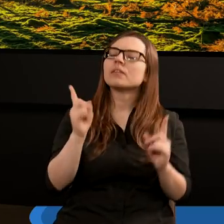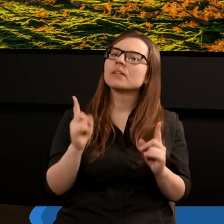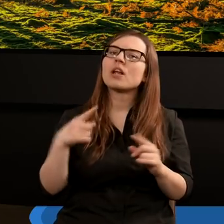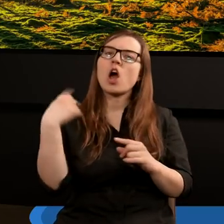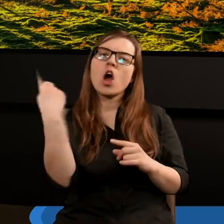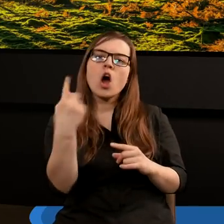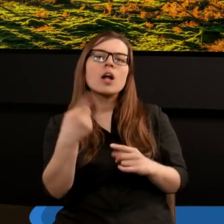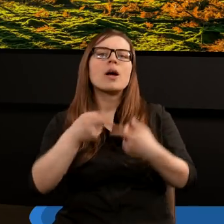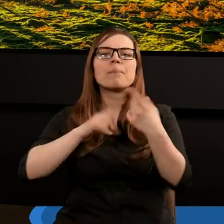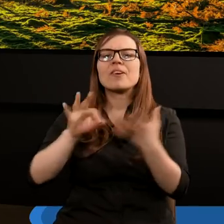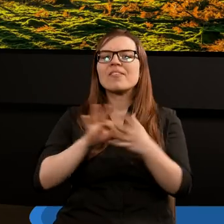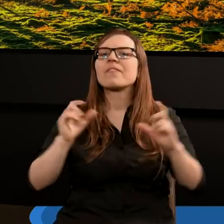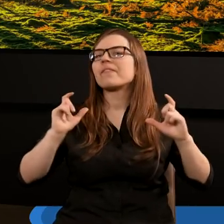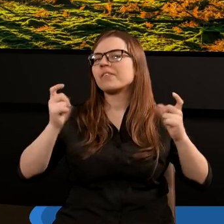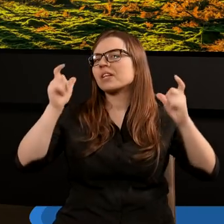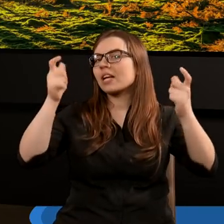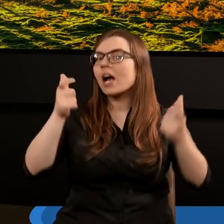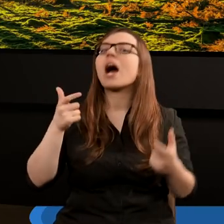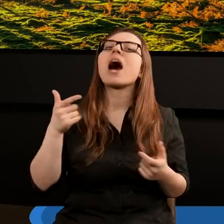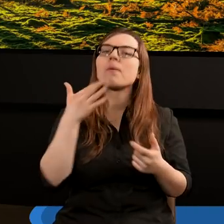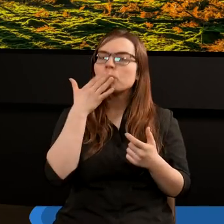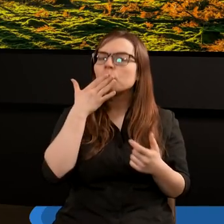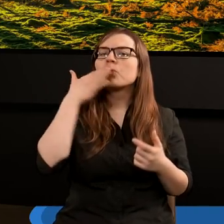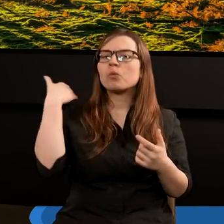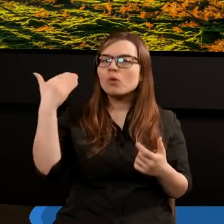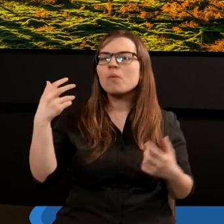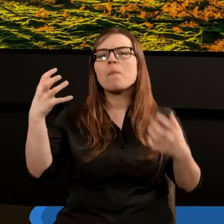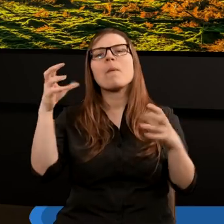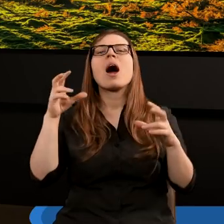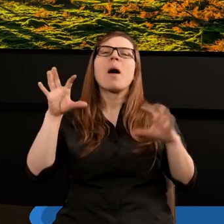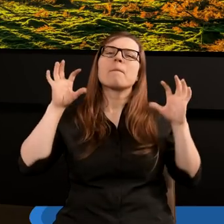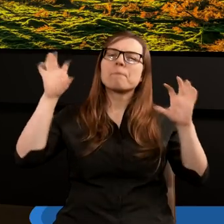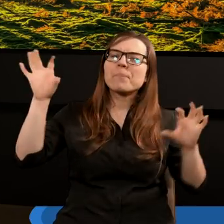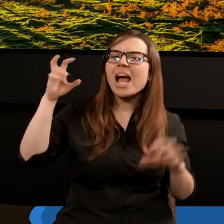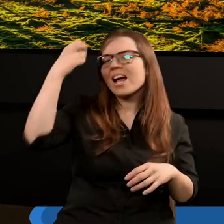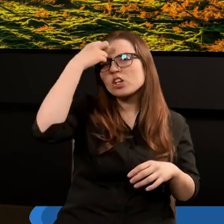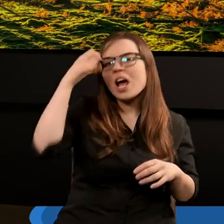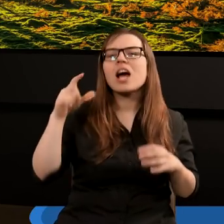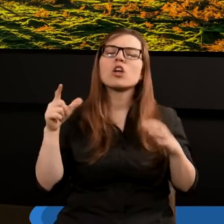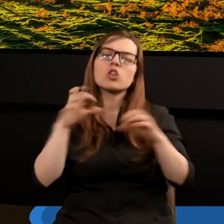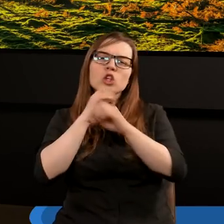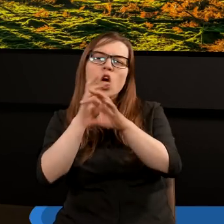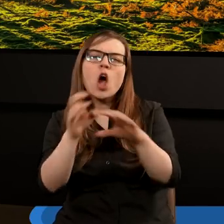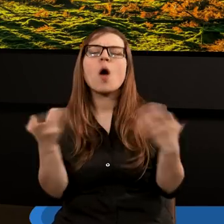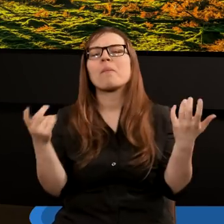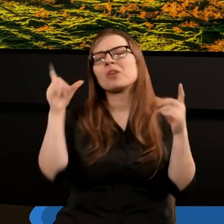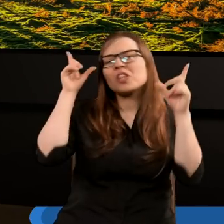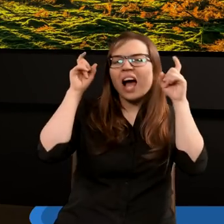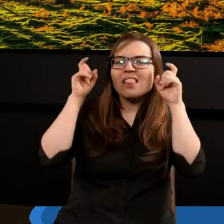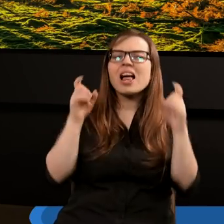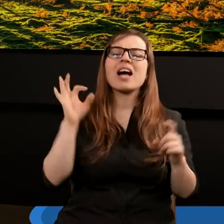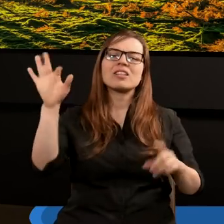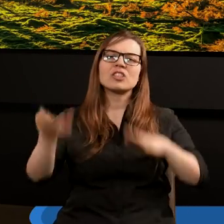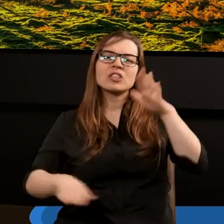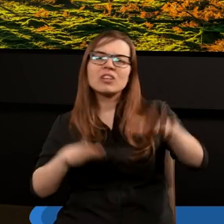dlaczego ostrzega przed pewnymi wydarzeniami. Mówiliśmy o siedmiu pieczęciach, siedmiu trąbach, mówiliśmy już o szatanie, jego